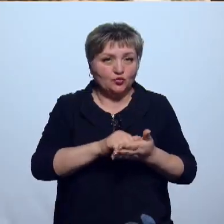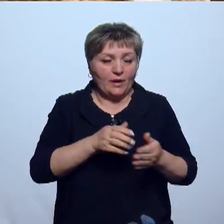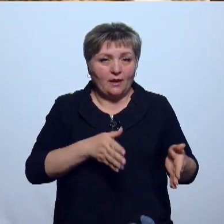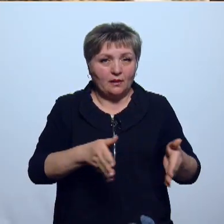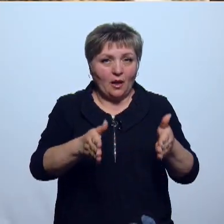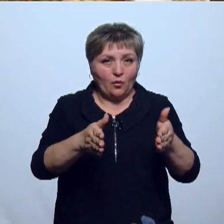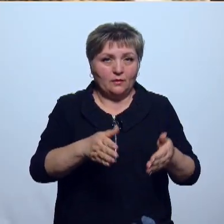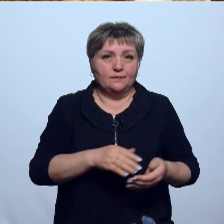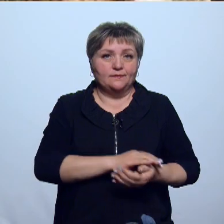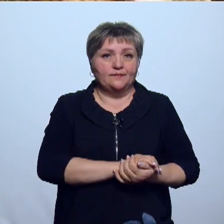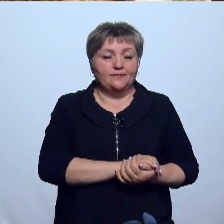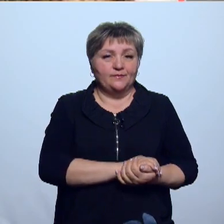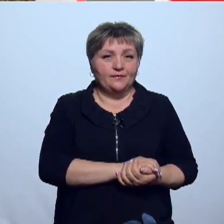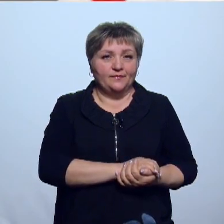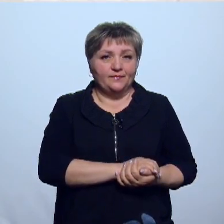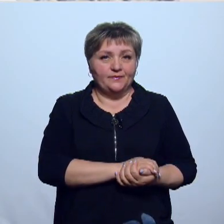контролируют водителей.